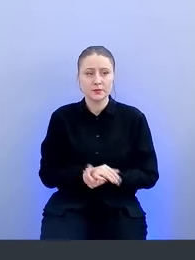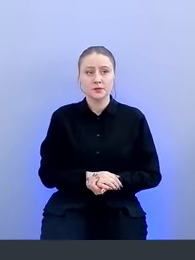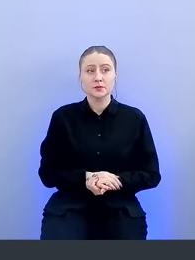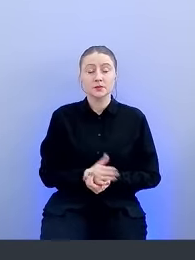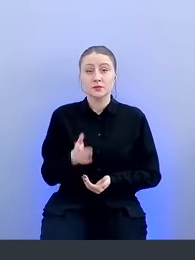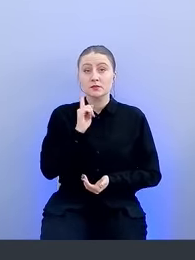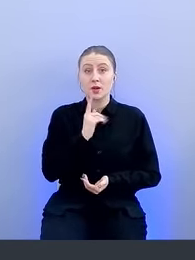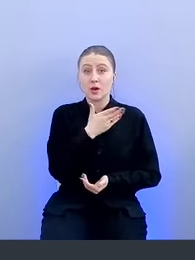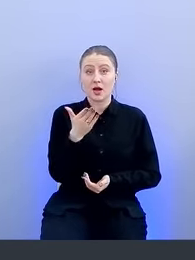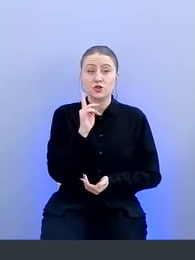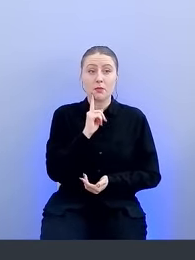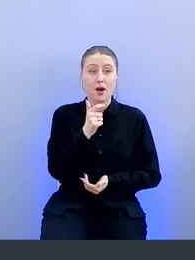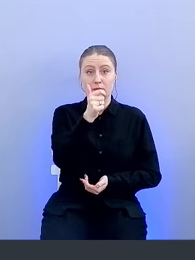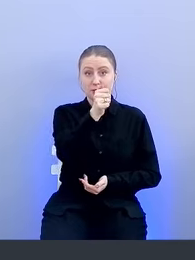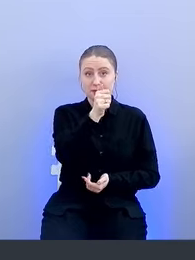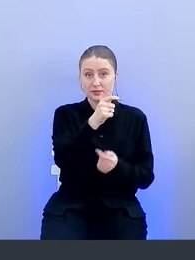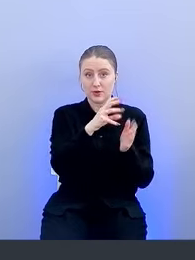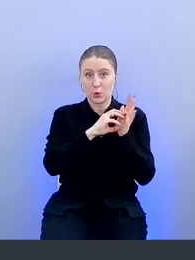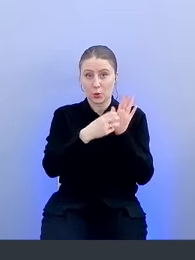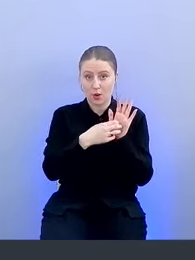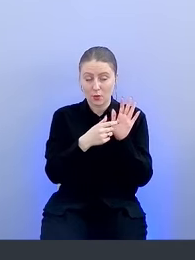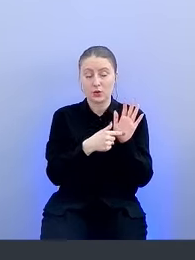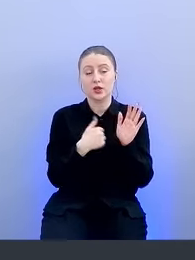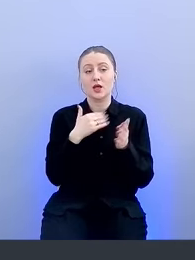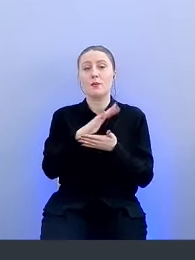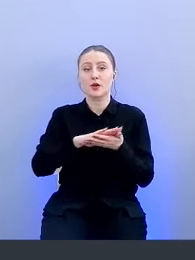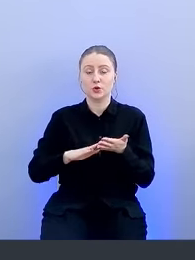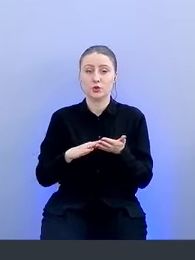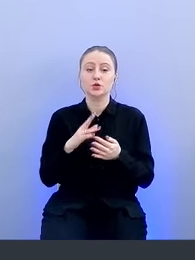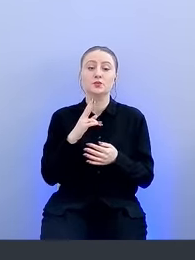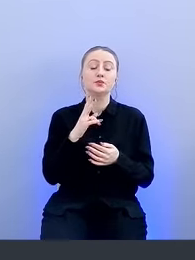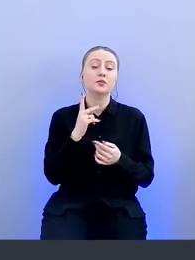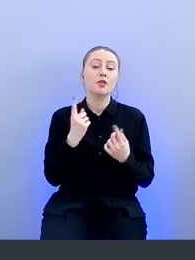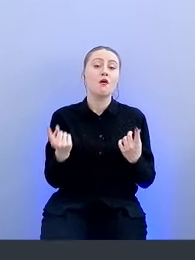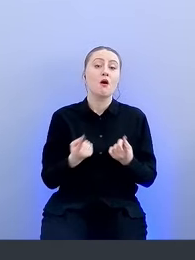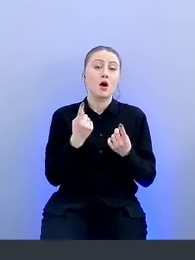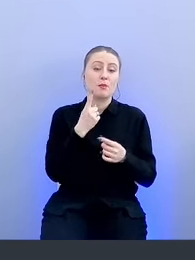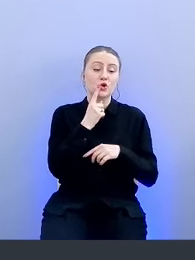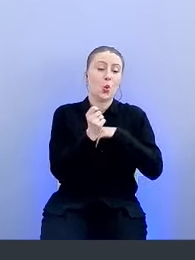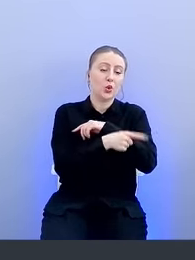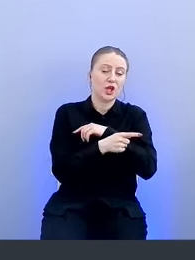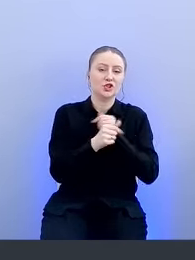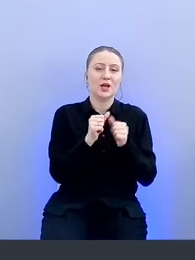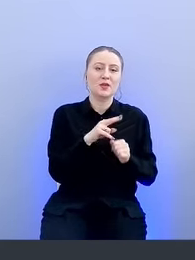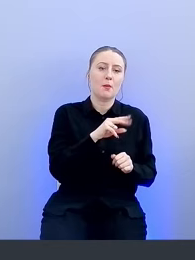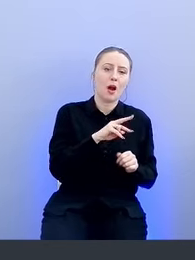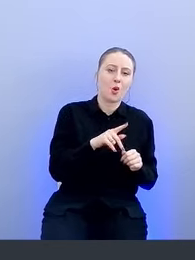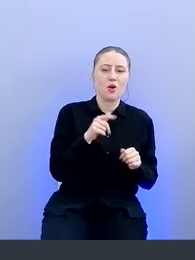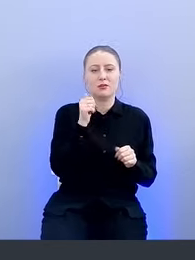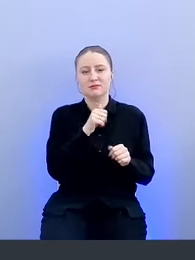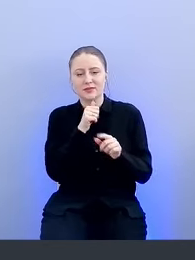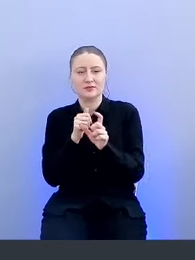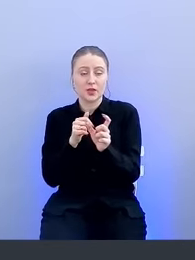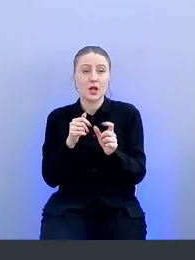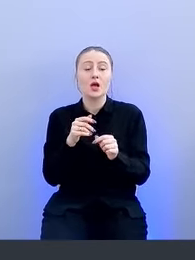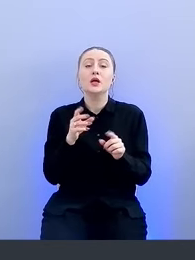Пока вы переходите по QR-коду, продолжу. Кроме классического вида утечек, вида email-пароль, нередко встречаются